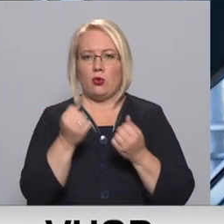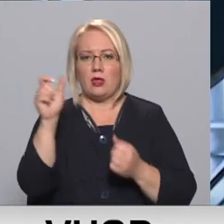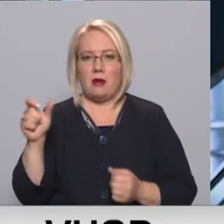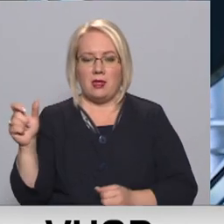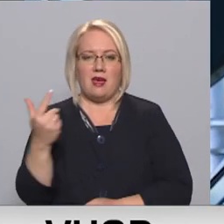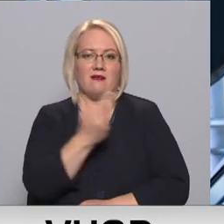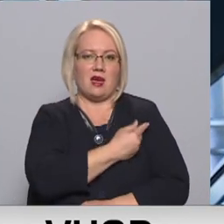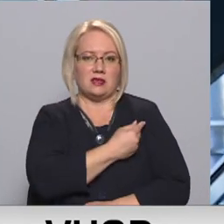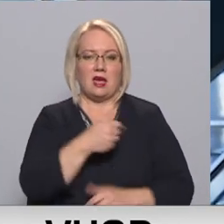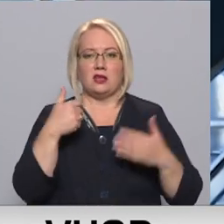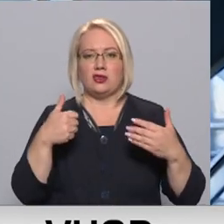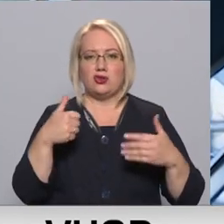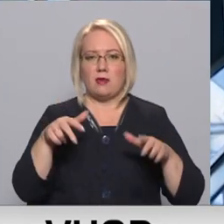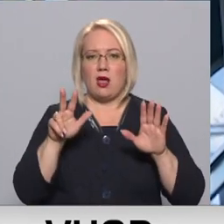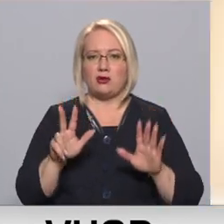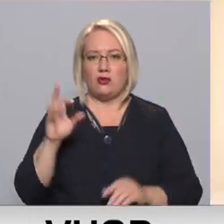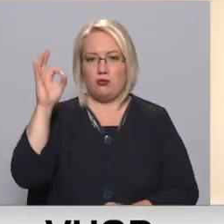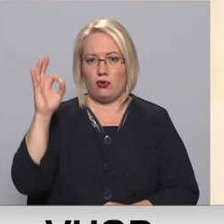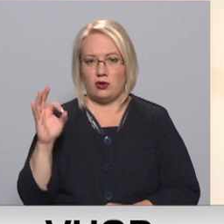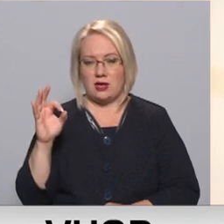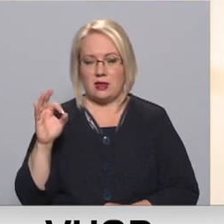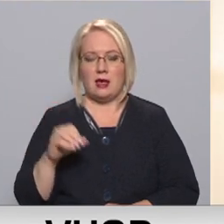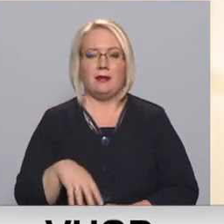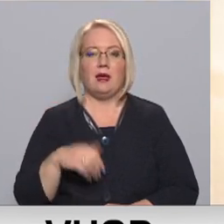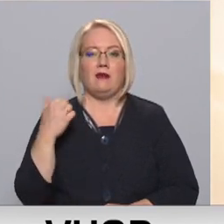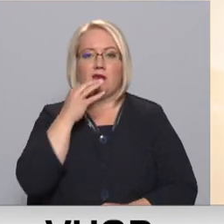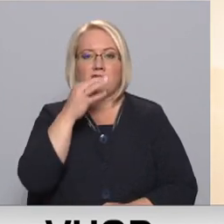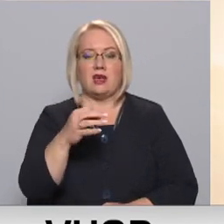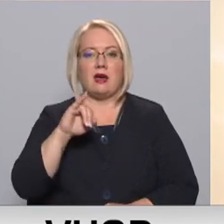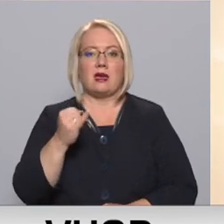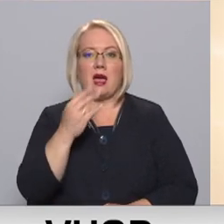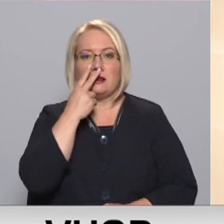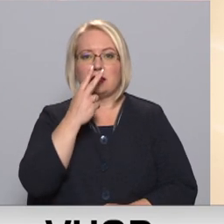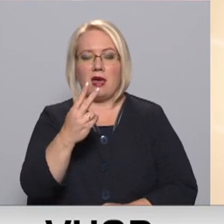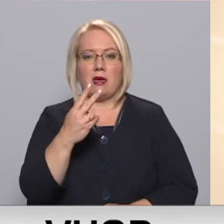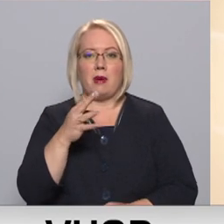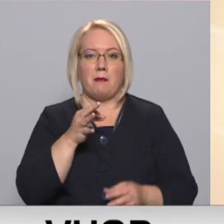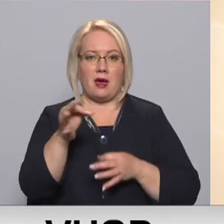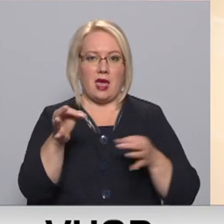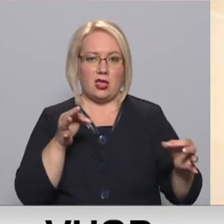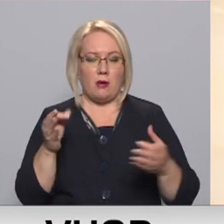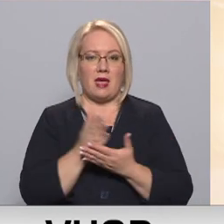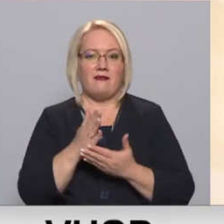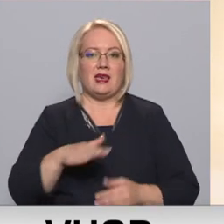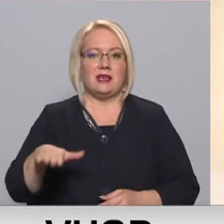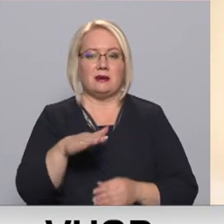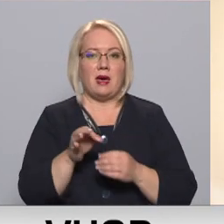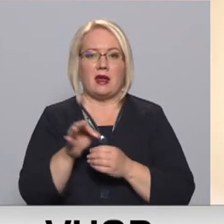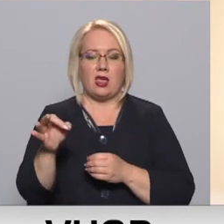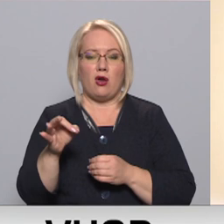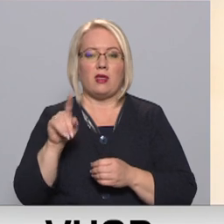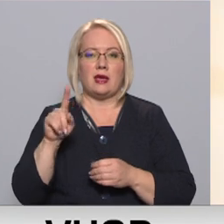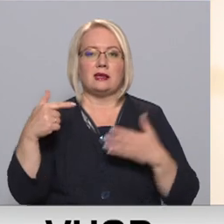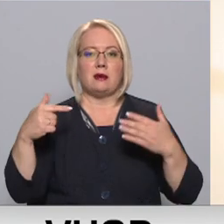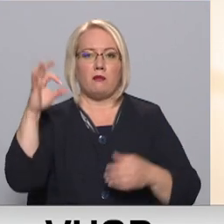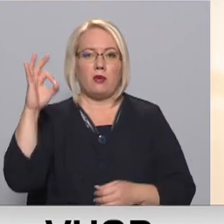vakcinēti ir 68%. Ja mēs skatāmies par reģioniem, tad Vidzemes reģionu brigādē 70%